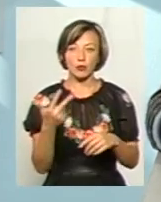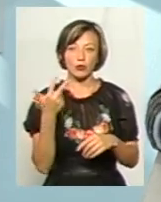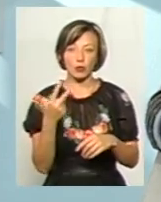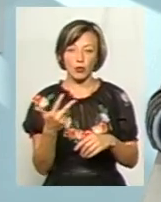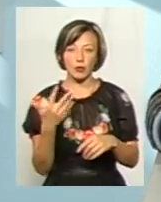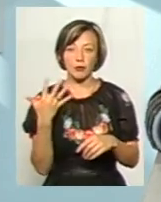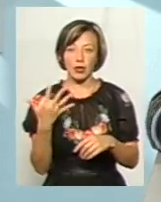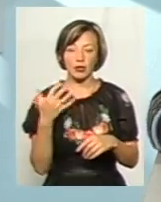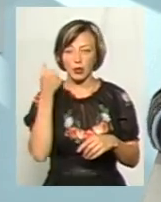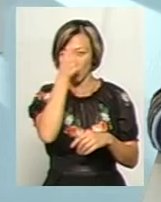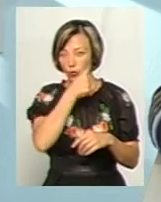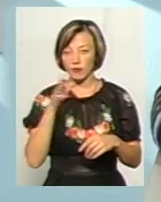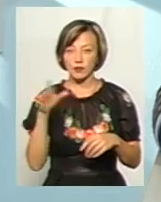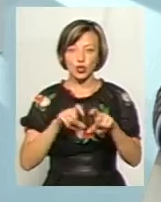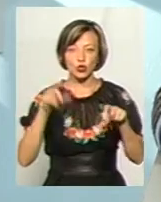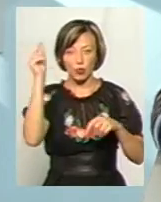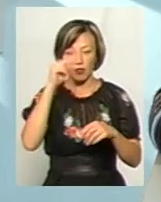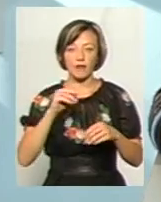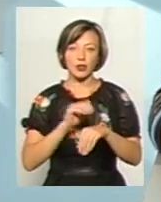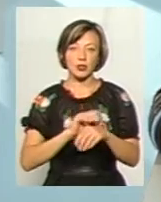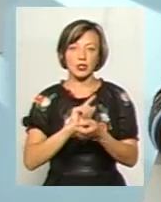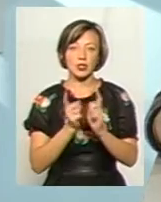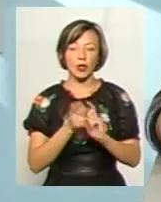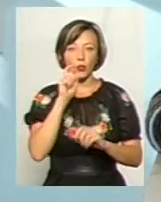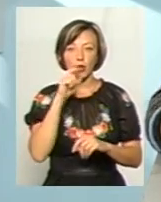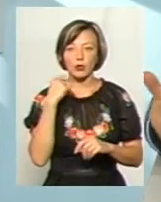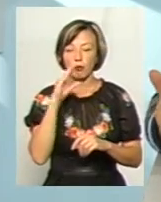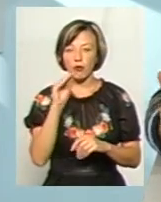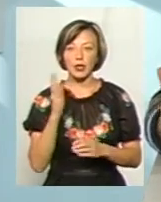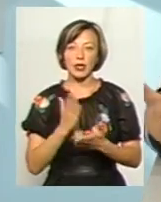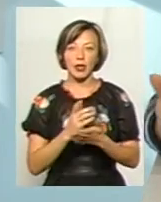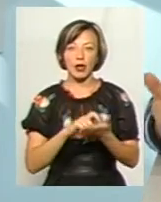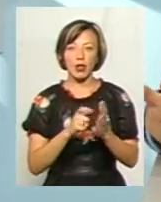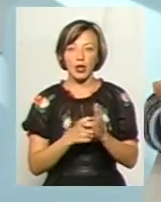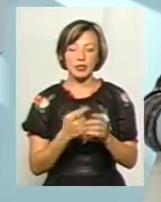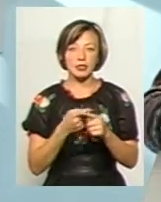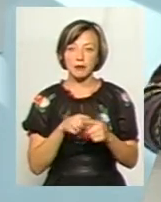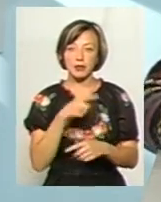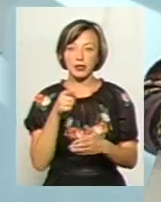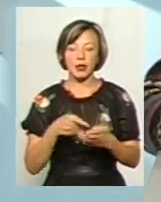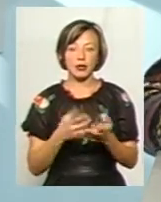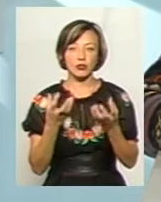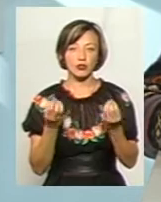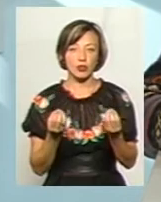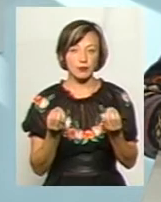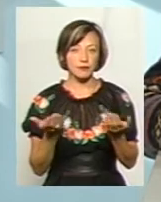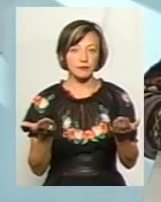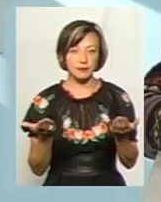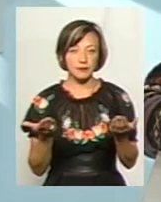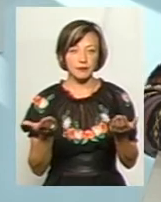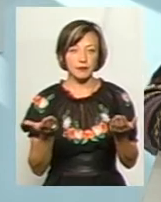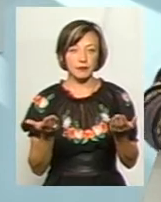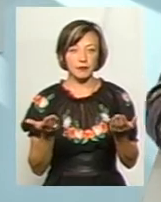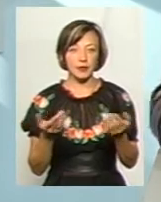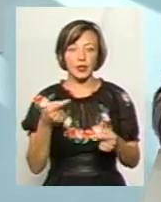-п'яти років усі школи фактично стали україномовними. Сьогодні є тільки деякі класи, і тут це питання, так би мовити, як на